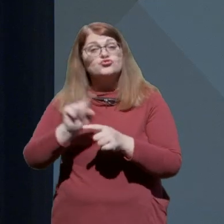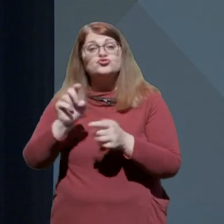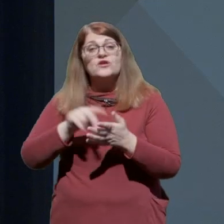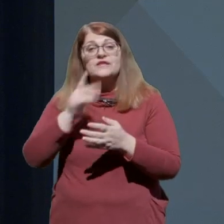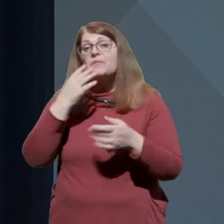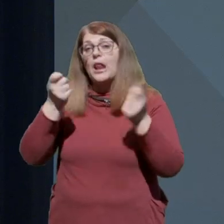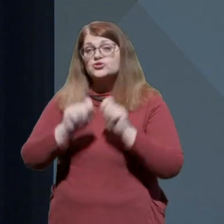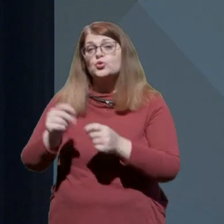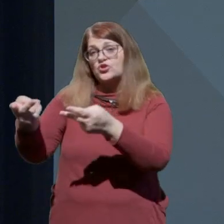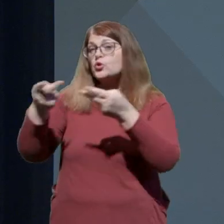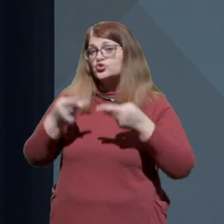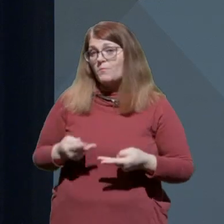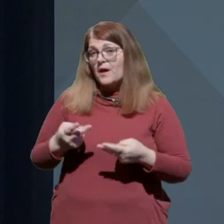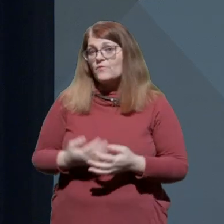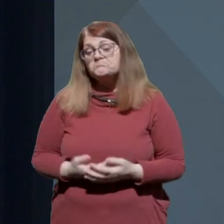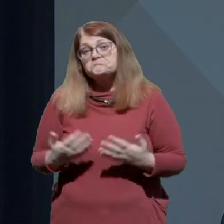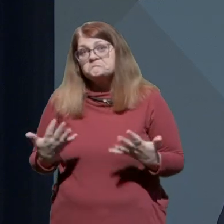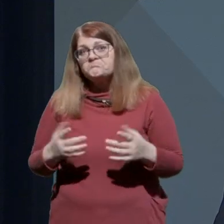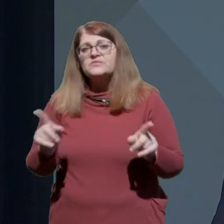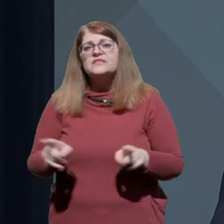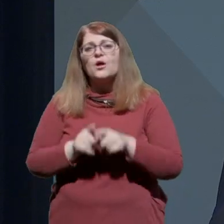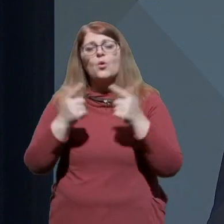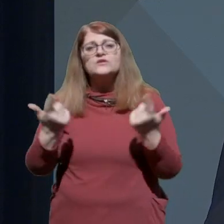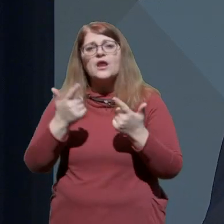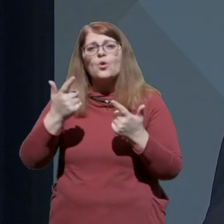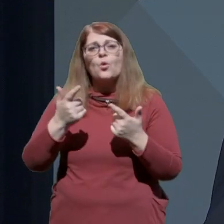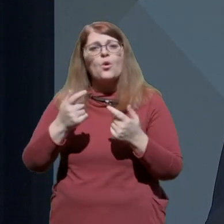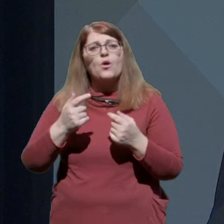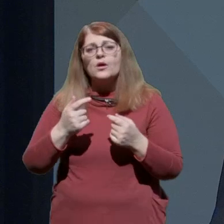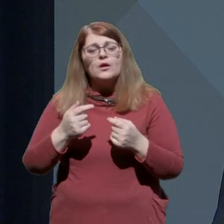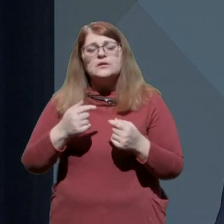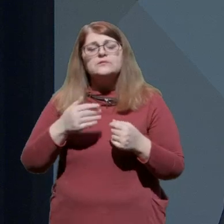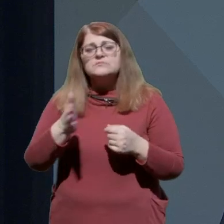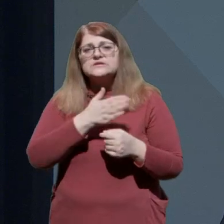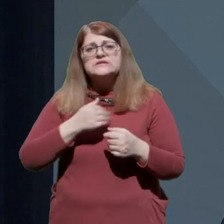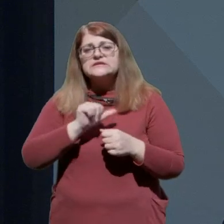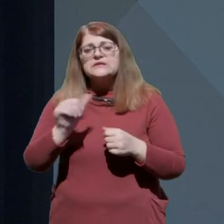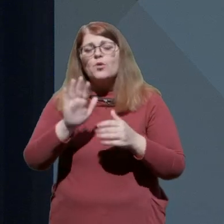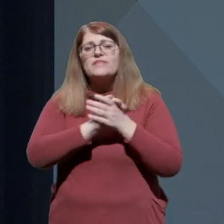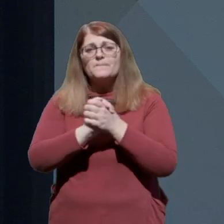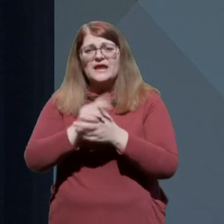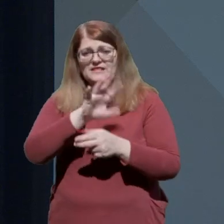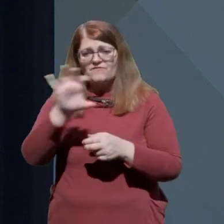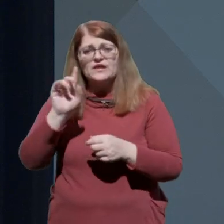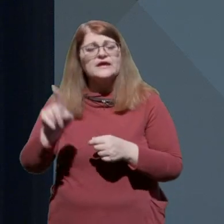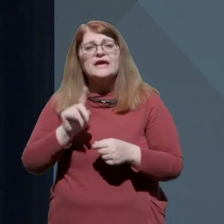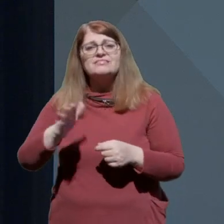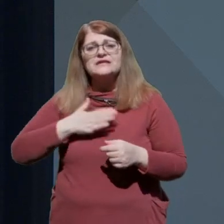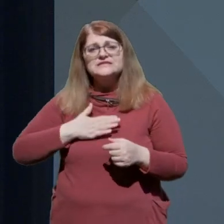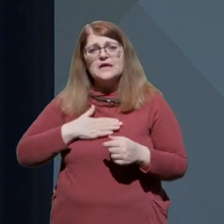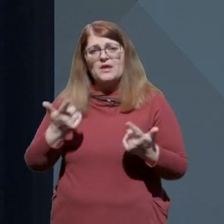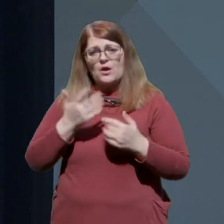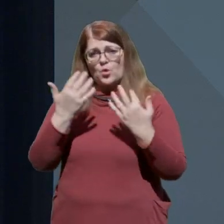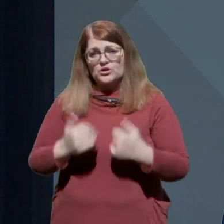tako, da se lahko zanesemo predvsem nase in na prijatelje v regiji. Pri naročilih